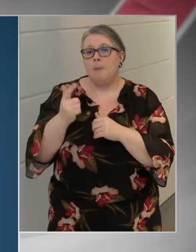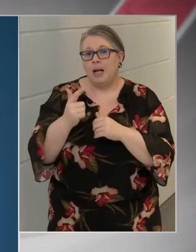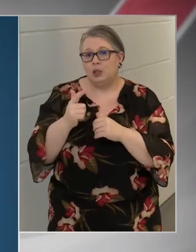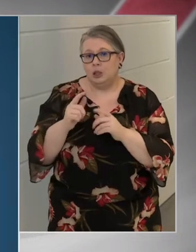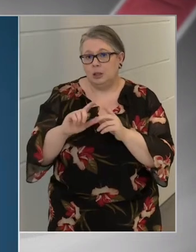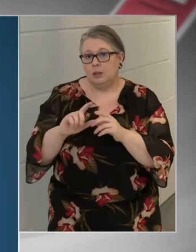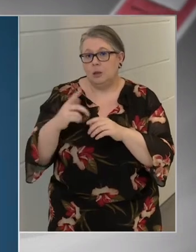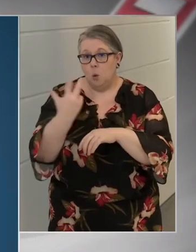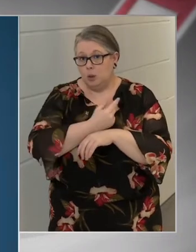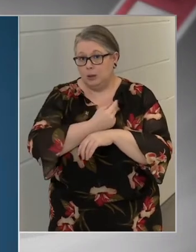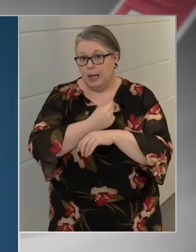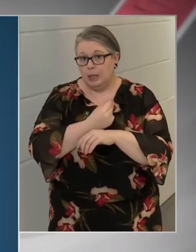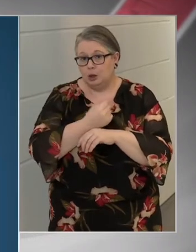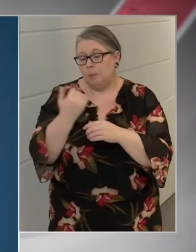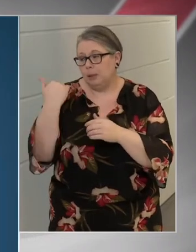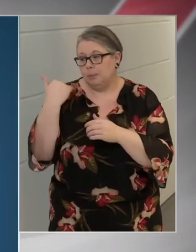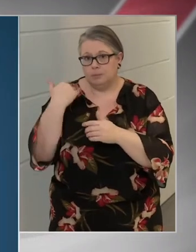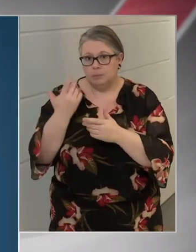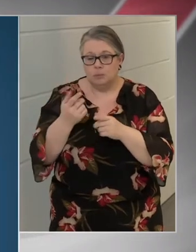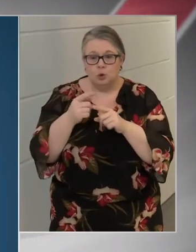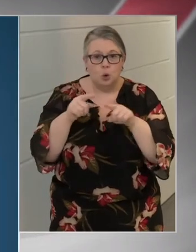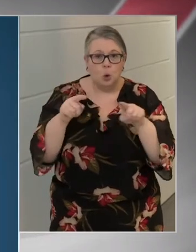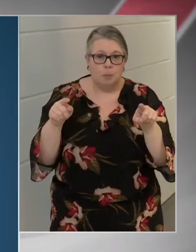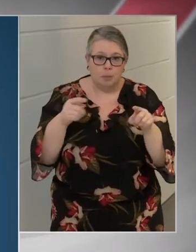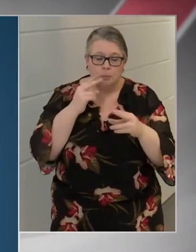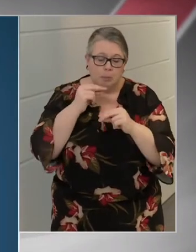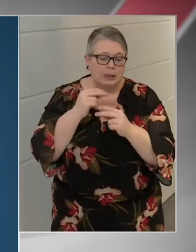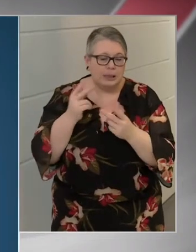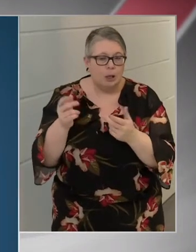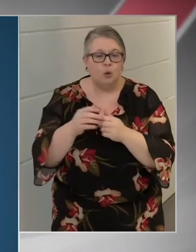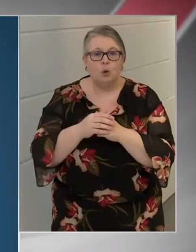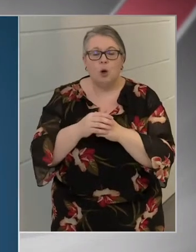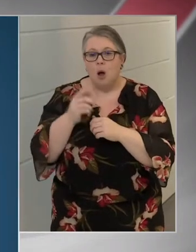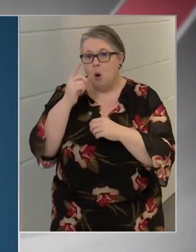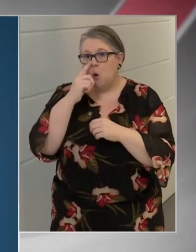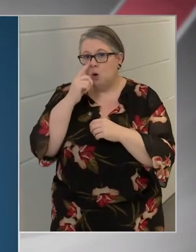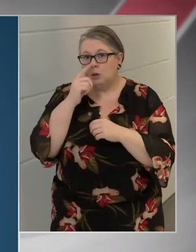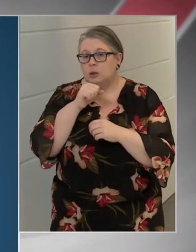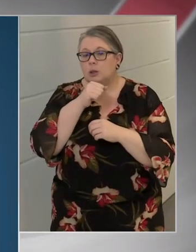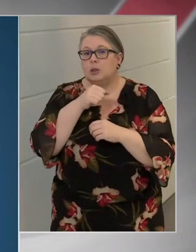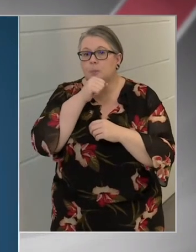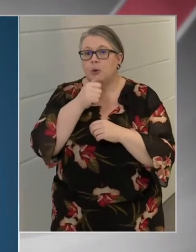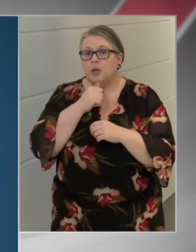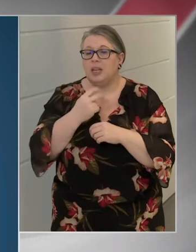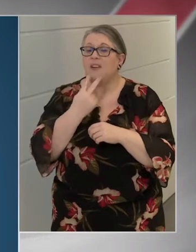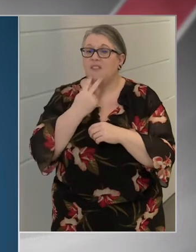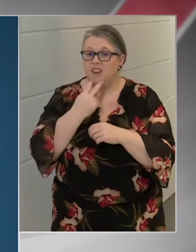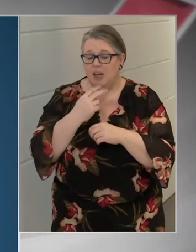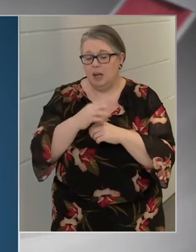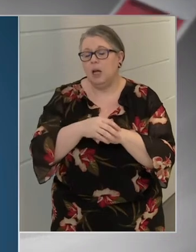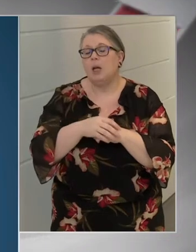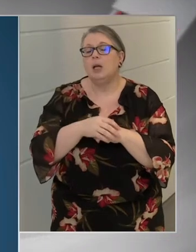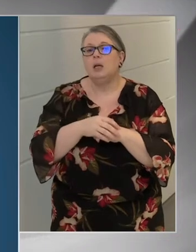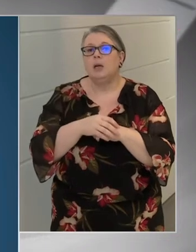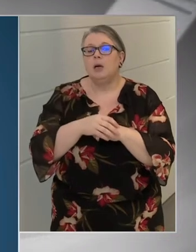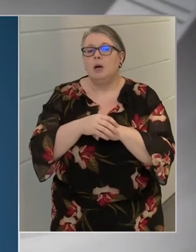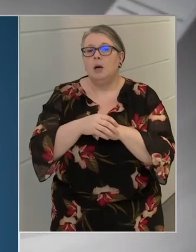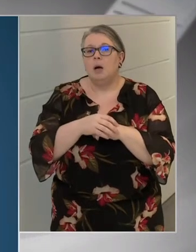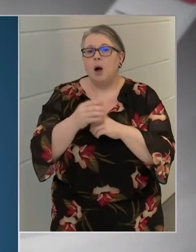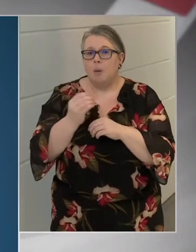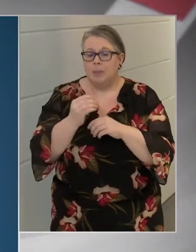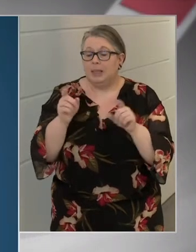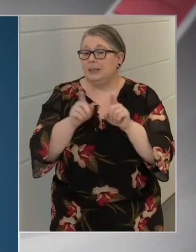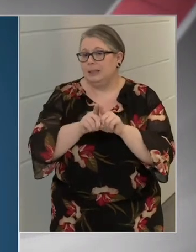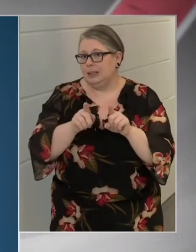vakcina, amiről mostanában több szó esik, az orosz Sputnik V vakcina, amely